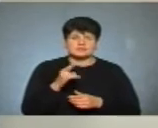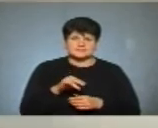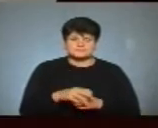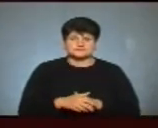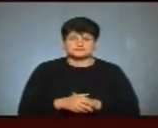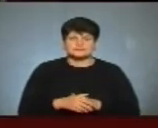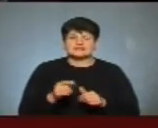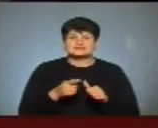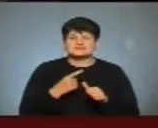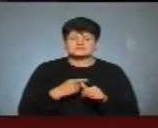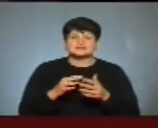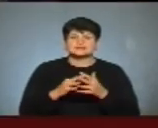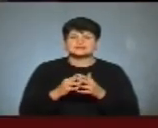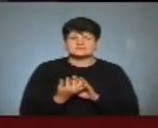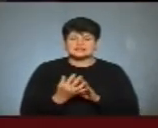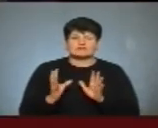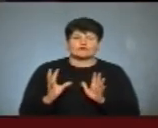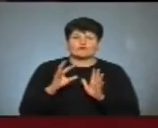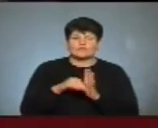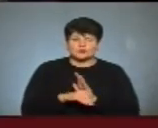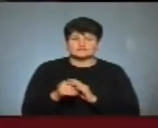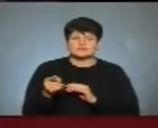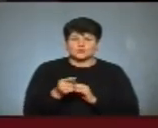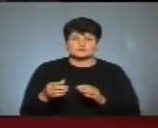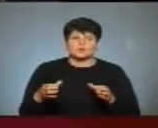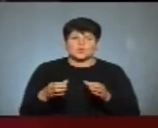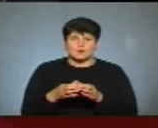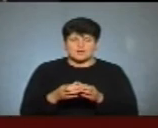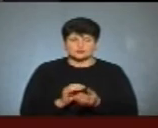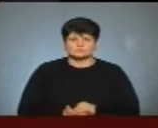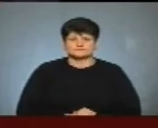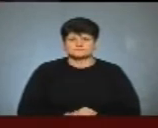Назвіть населені пункти, які входять до тернопільської громади.